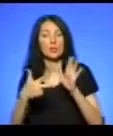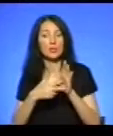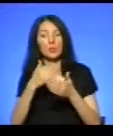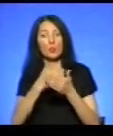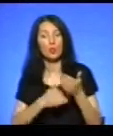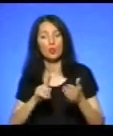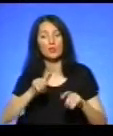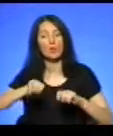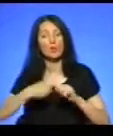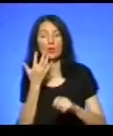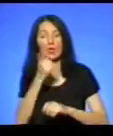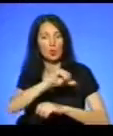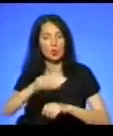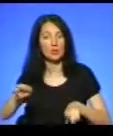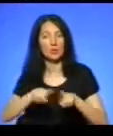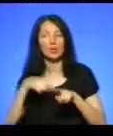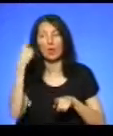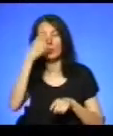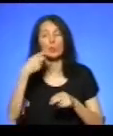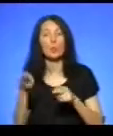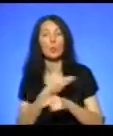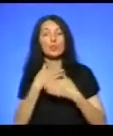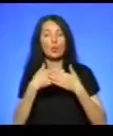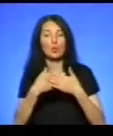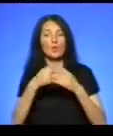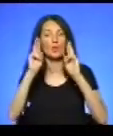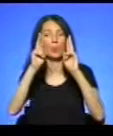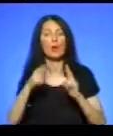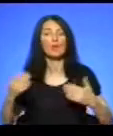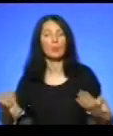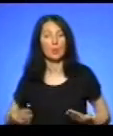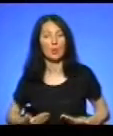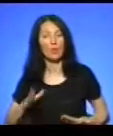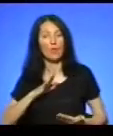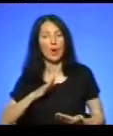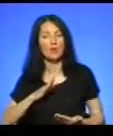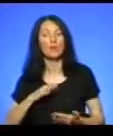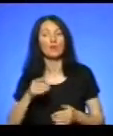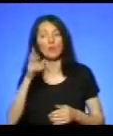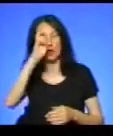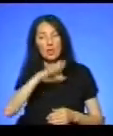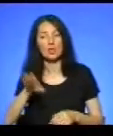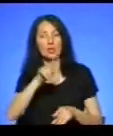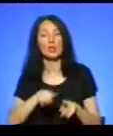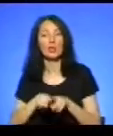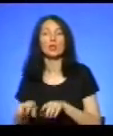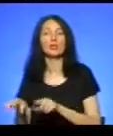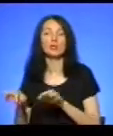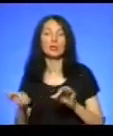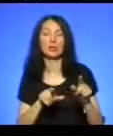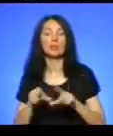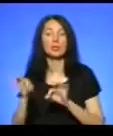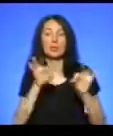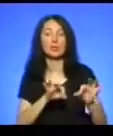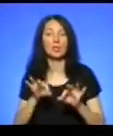порушення іноземцями і особами без громадянства правил перебування в Україні і транзитного проїзду. Людей, які нелегально